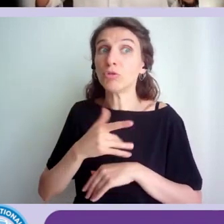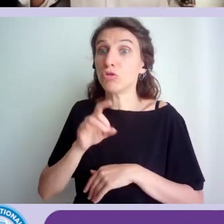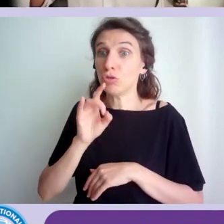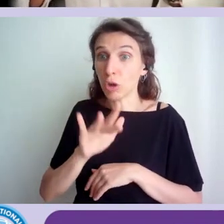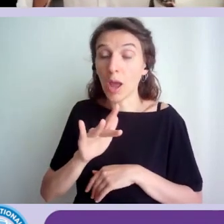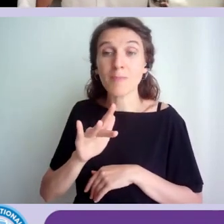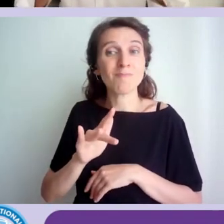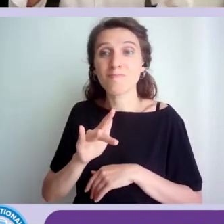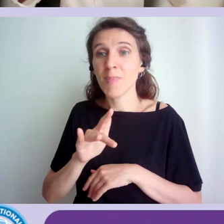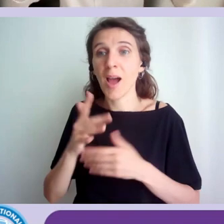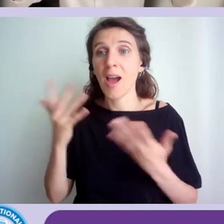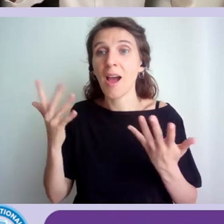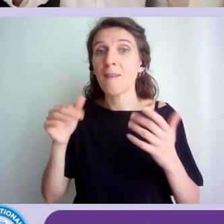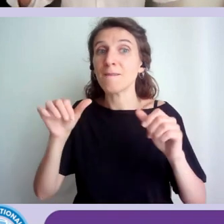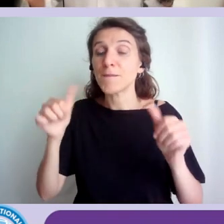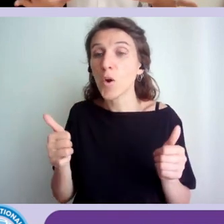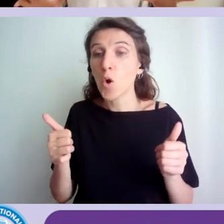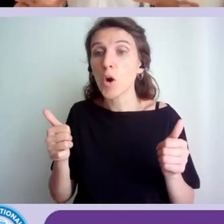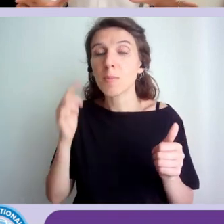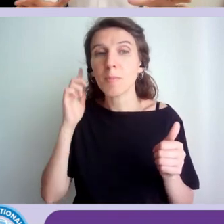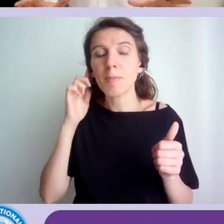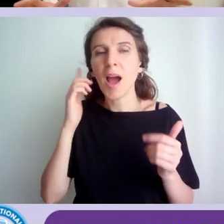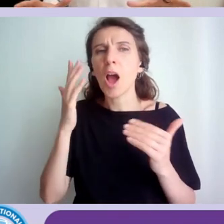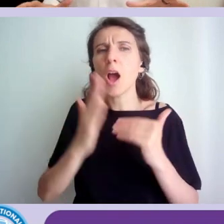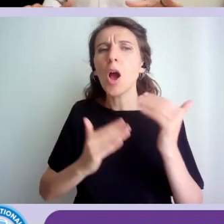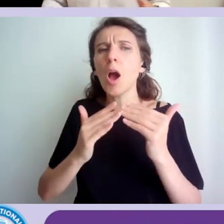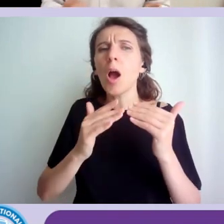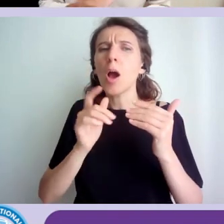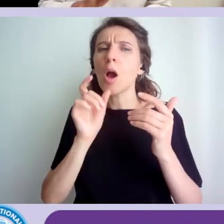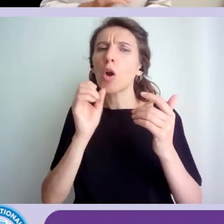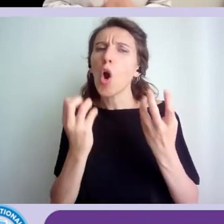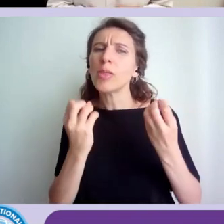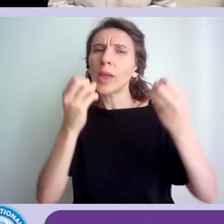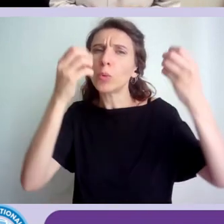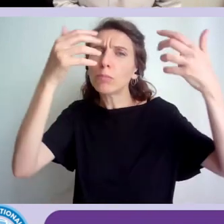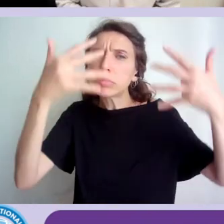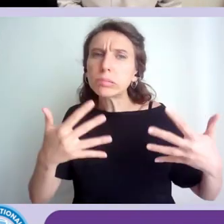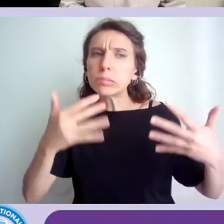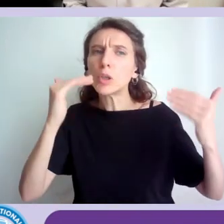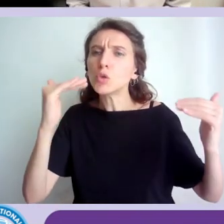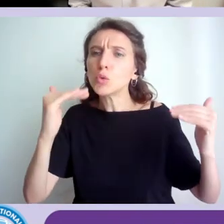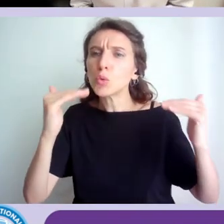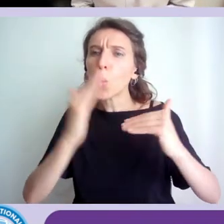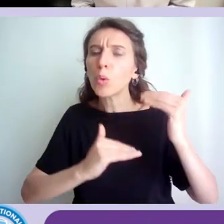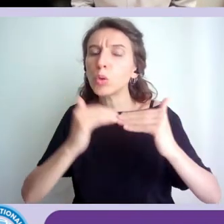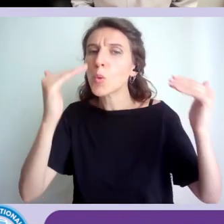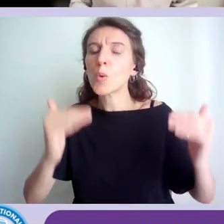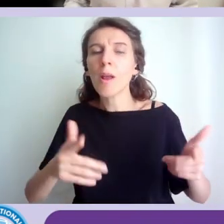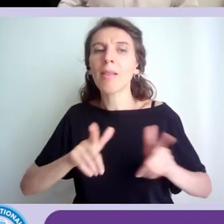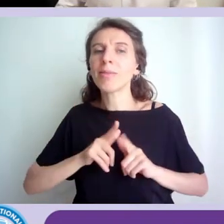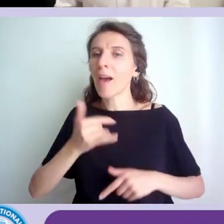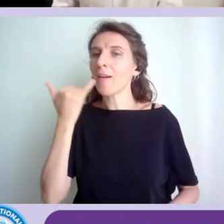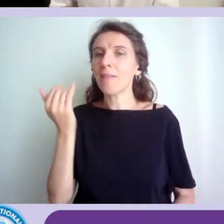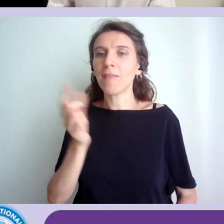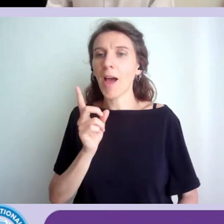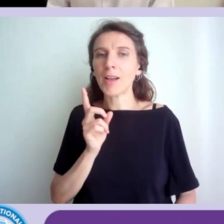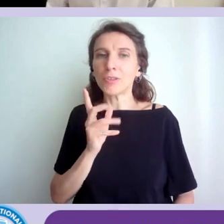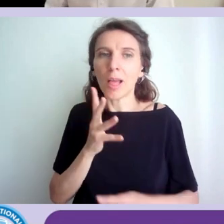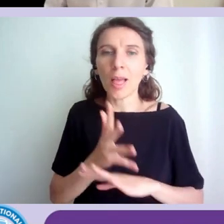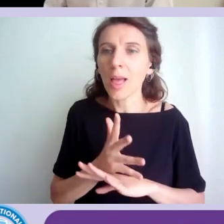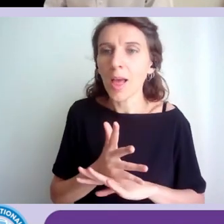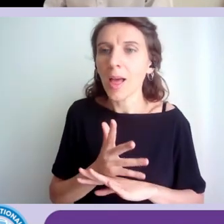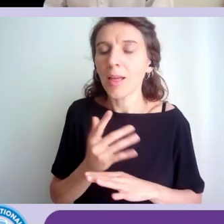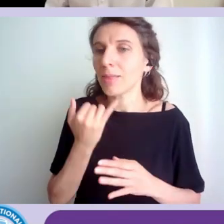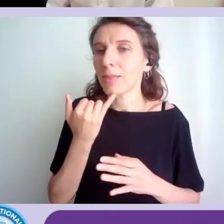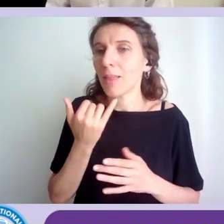semplicemente la modalità in cui sono organizzati i contenuti non mi facilita l'individuazione dei contenuti, e